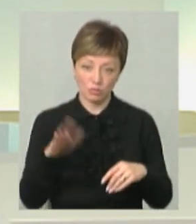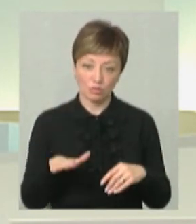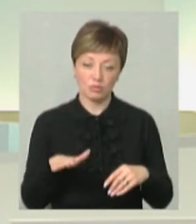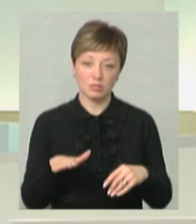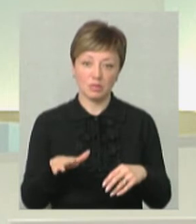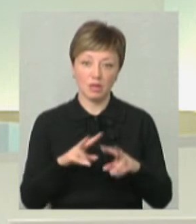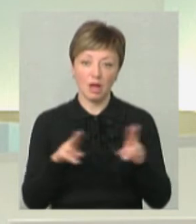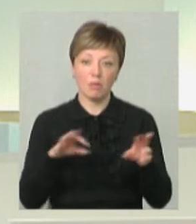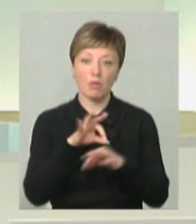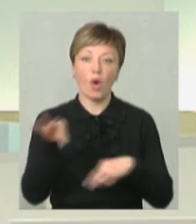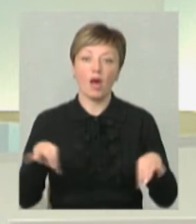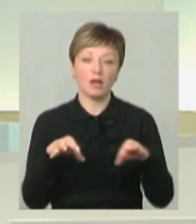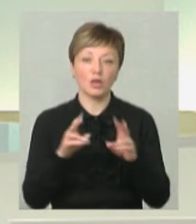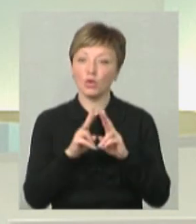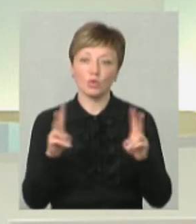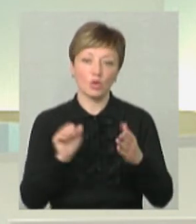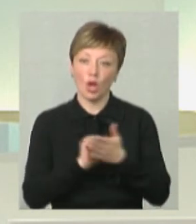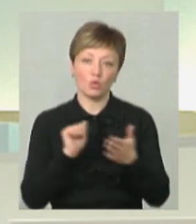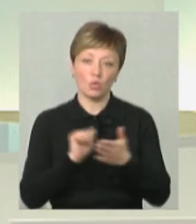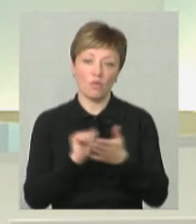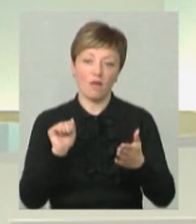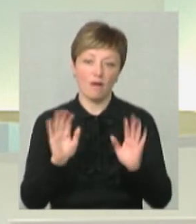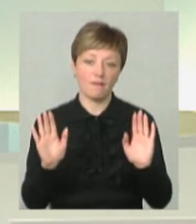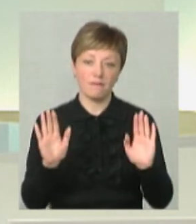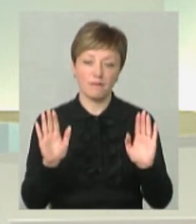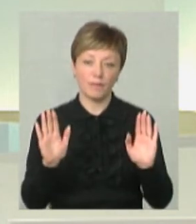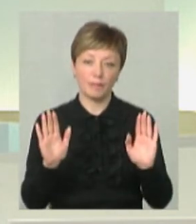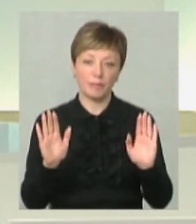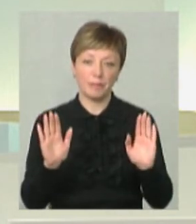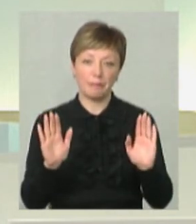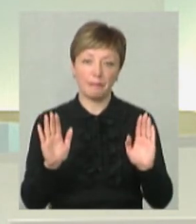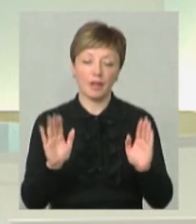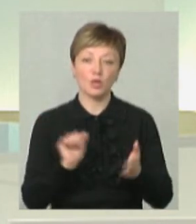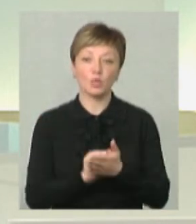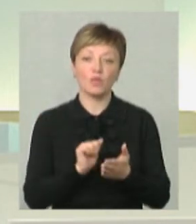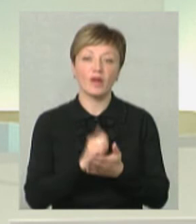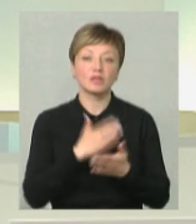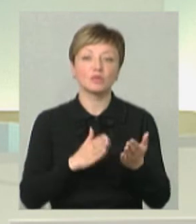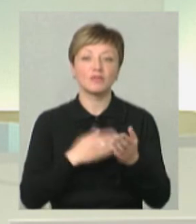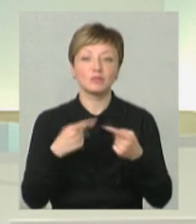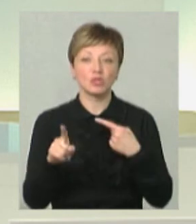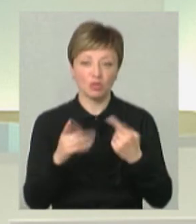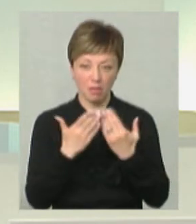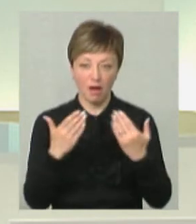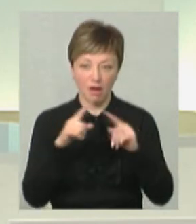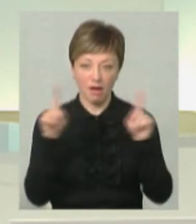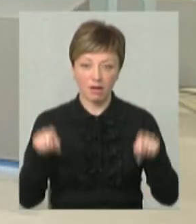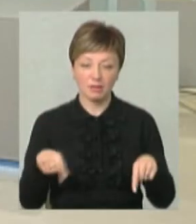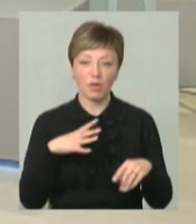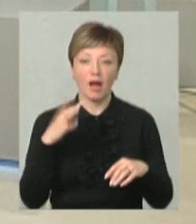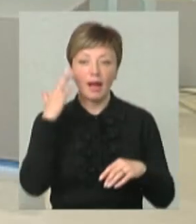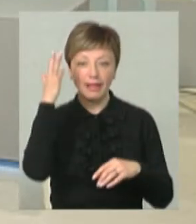як проєкт плакату, його ніхто не друкував, тому що друкували зовсім інші плакати, розумієте? Це була